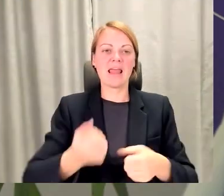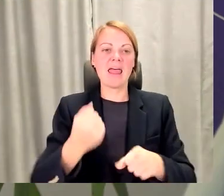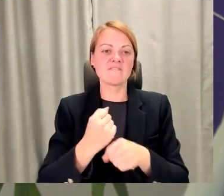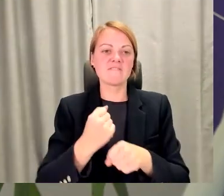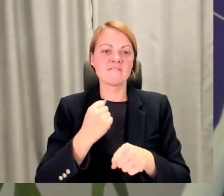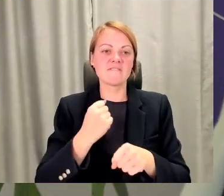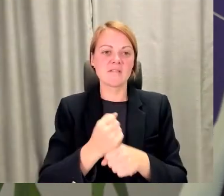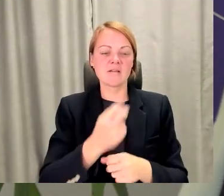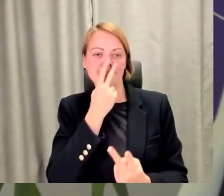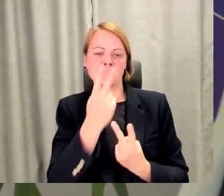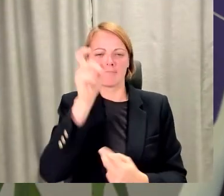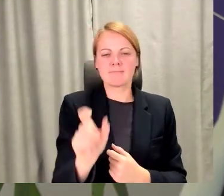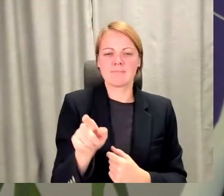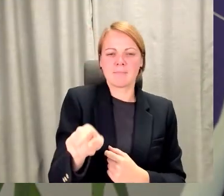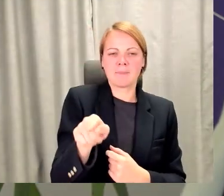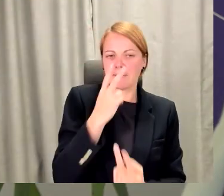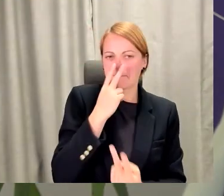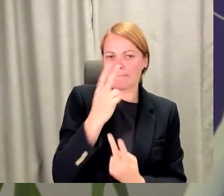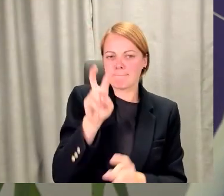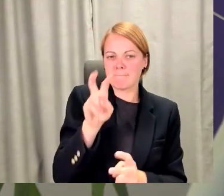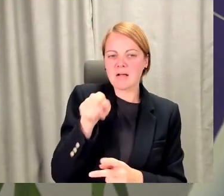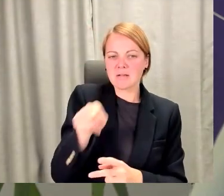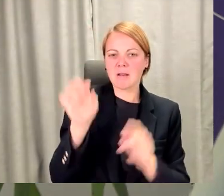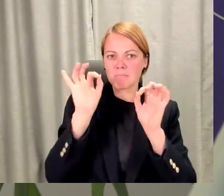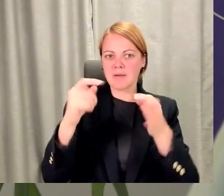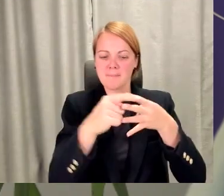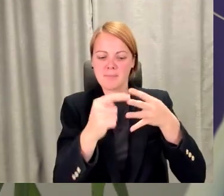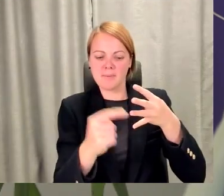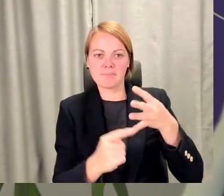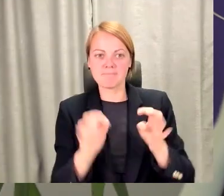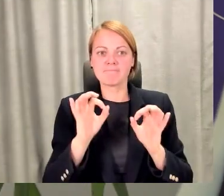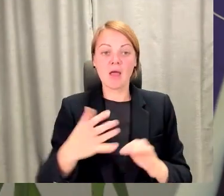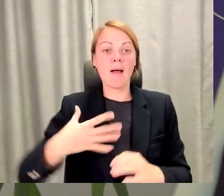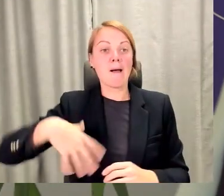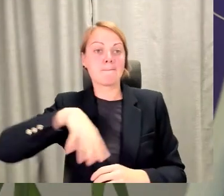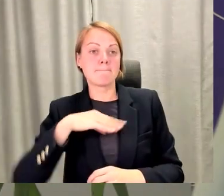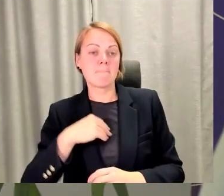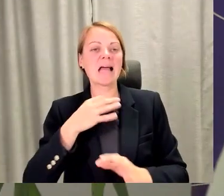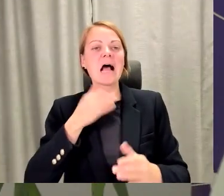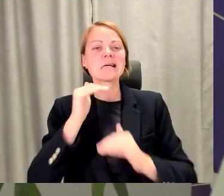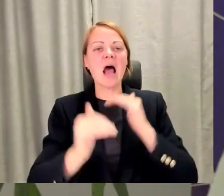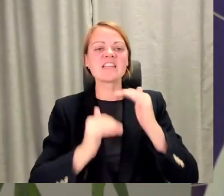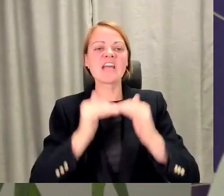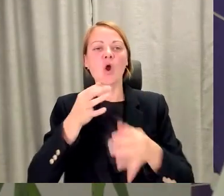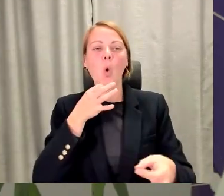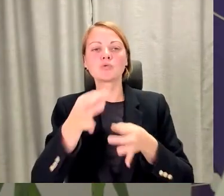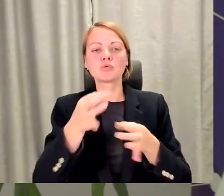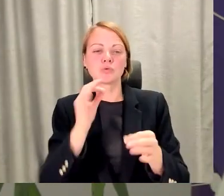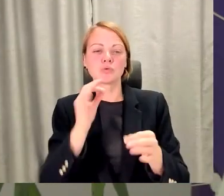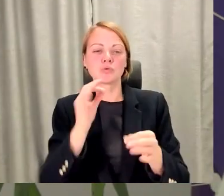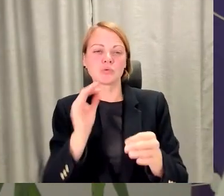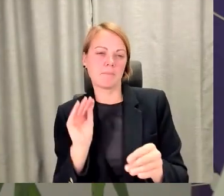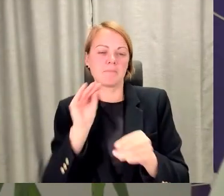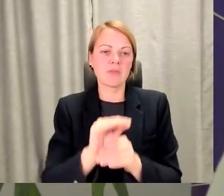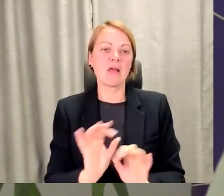ņēmējā vai meklētājā meklēja īstenībā. Un es savukārt kā karjeras konsultants vēl varētu piemetināt, sākam no sevis,